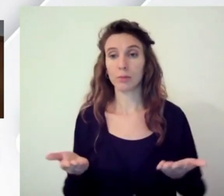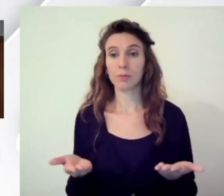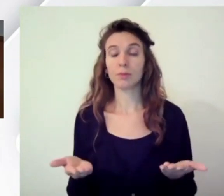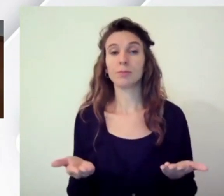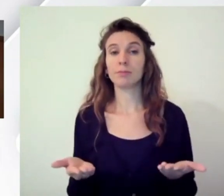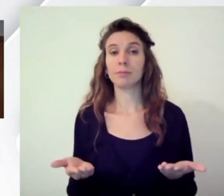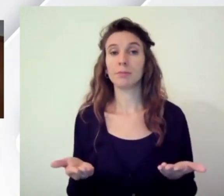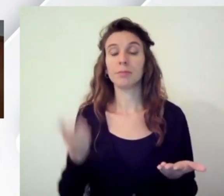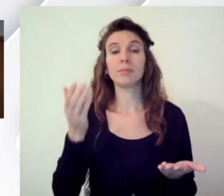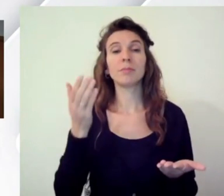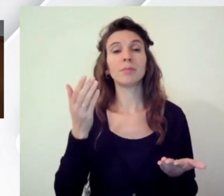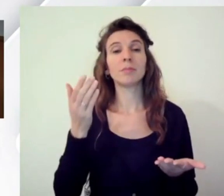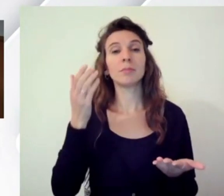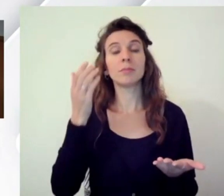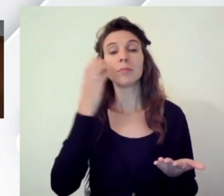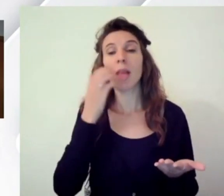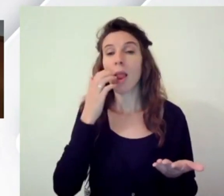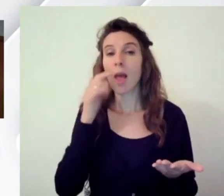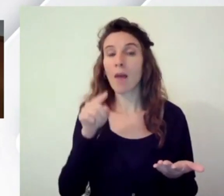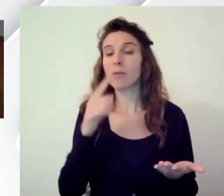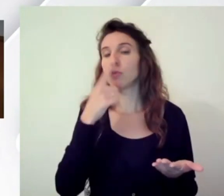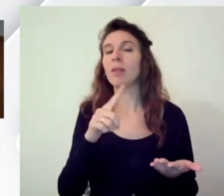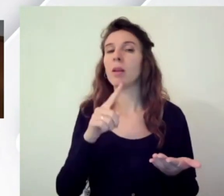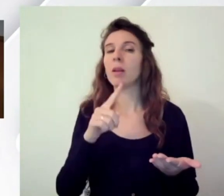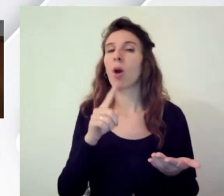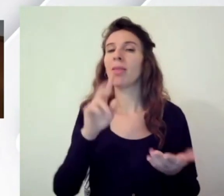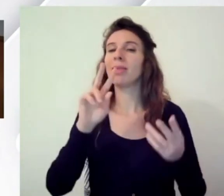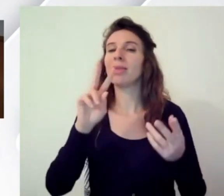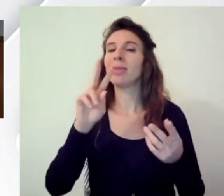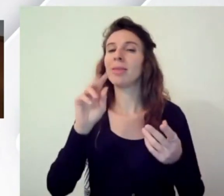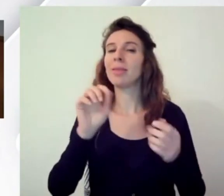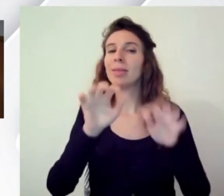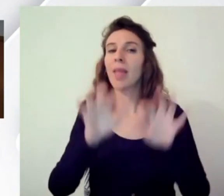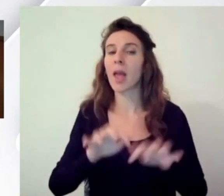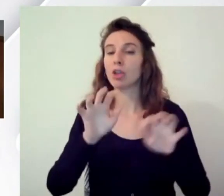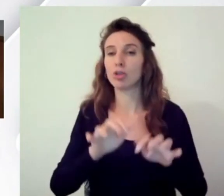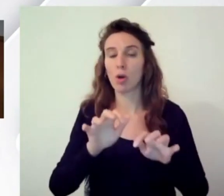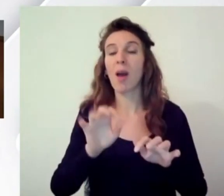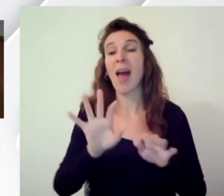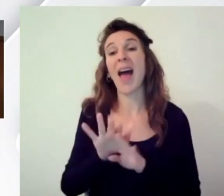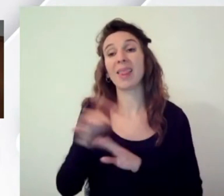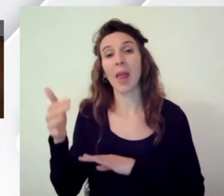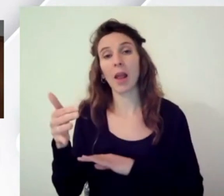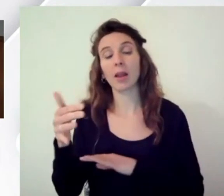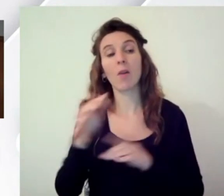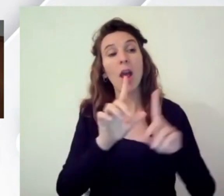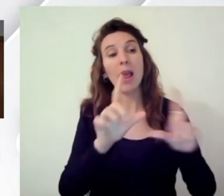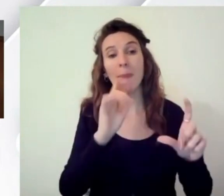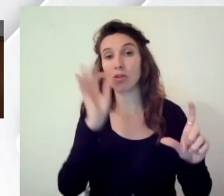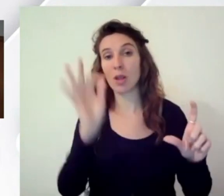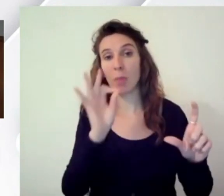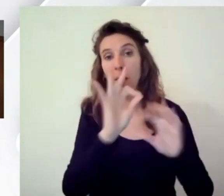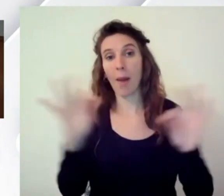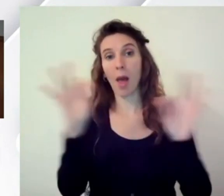è disponibile la generazione automatica di un testo alternativo che descrive le immagini attraverso sistemi di riconoscimento